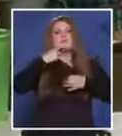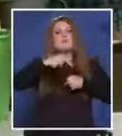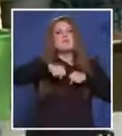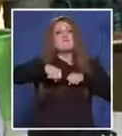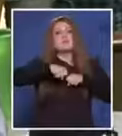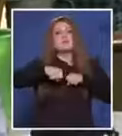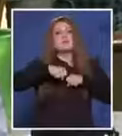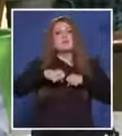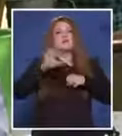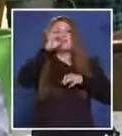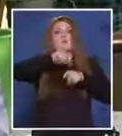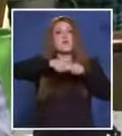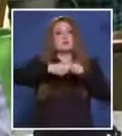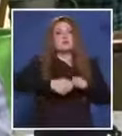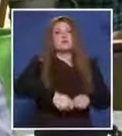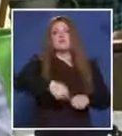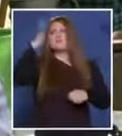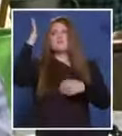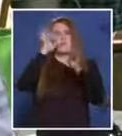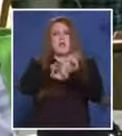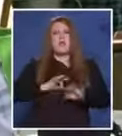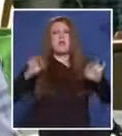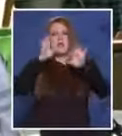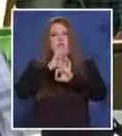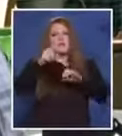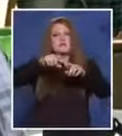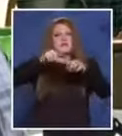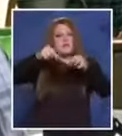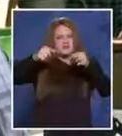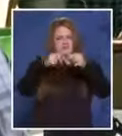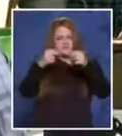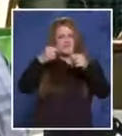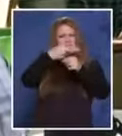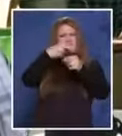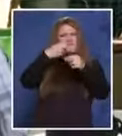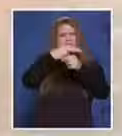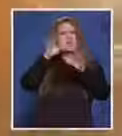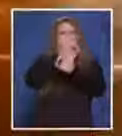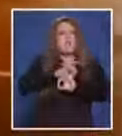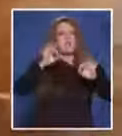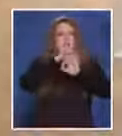видяхте. Нема ключът, нема и туй деца копки. Свободна е изикът година.